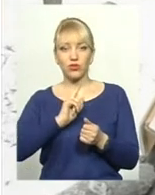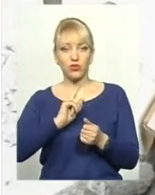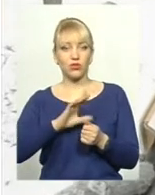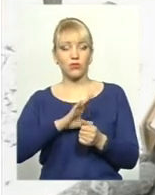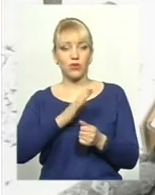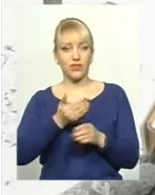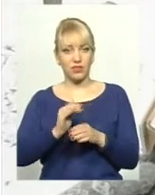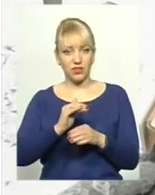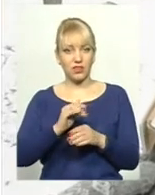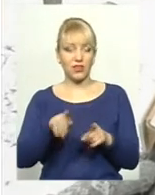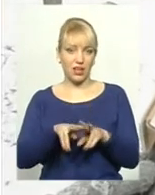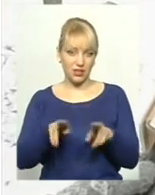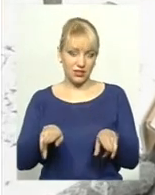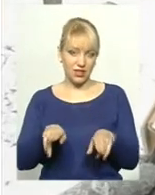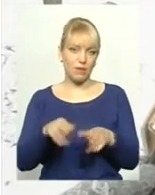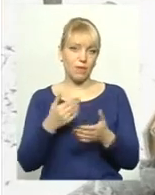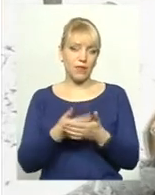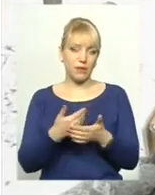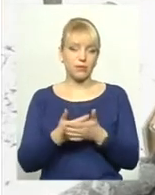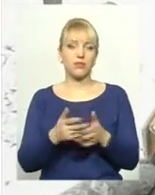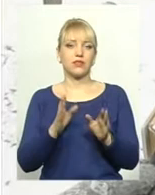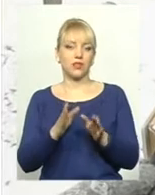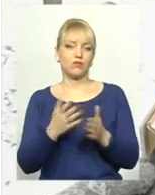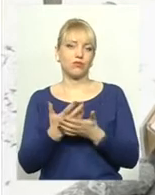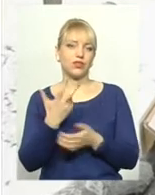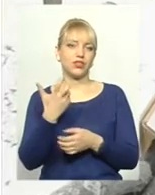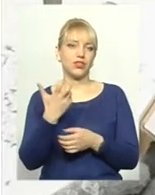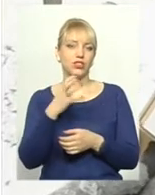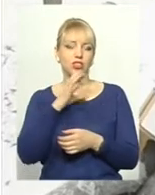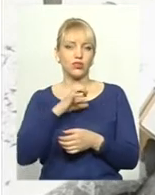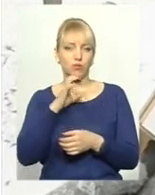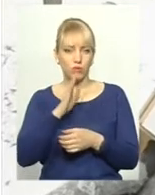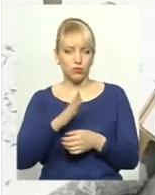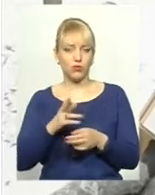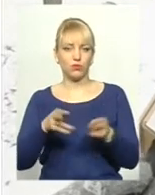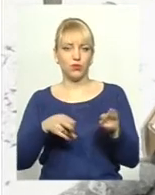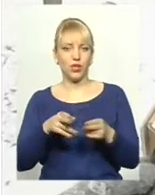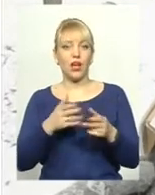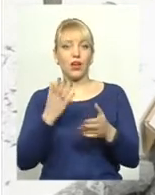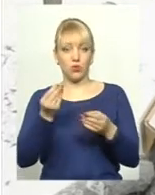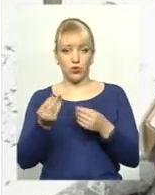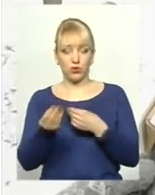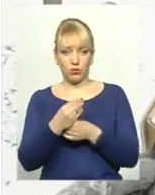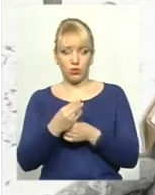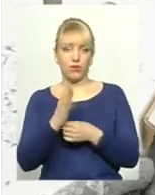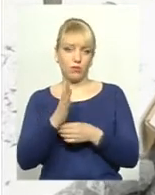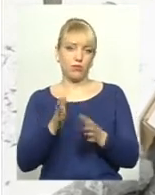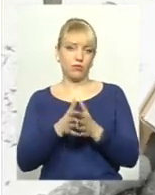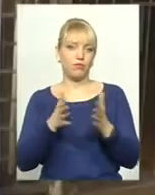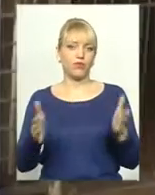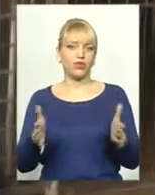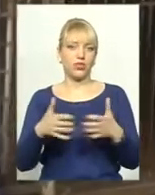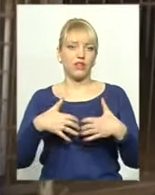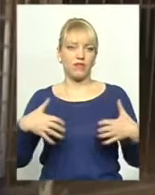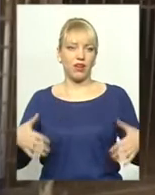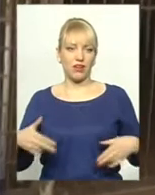така сама, тобто приблизно кількість тварин буде около 300. Якщо кошти будуть додані, значить будемо стерилізувати більшу кількість.